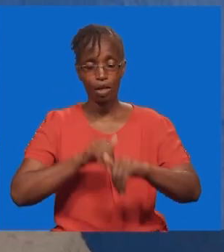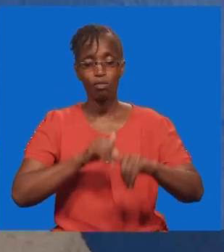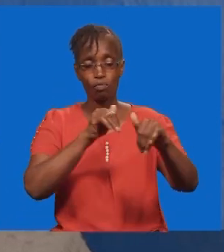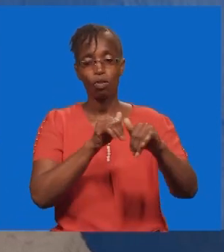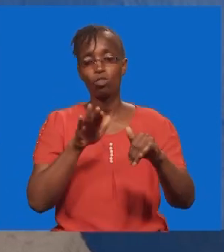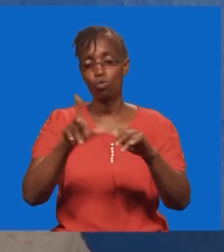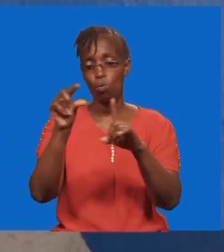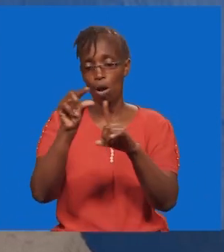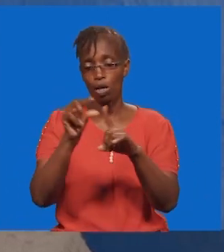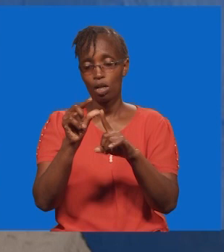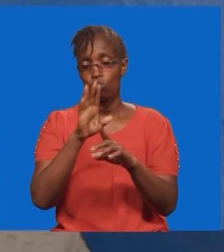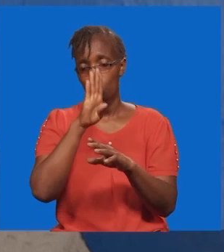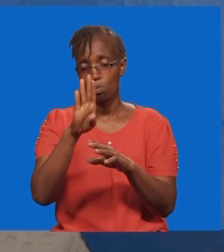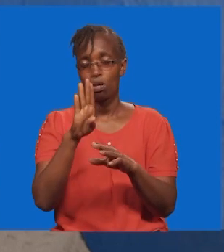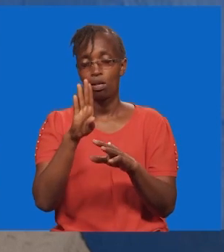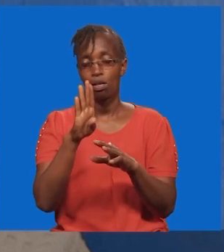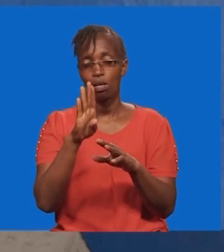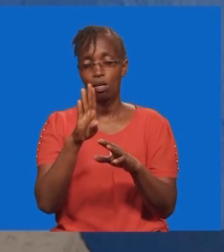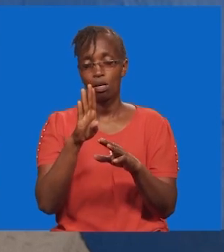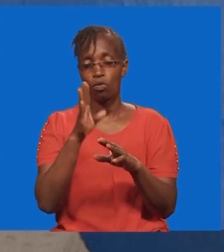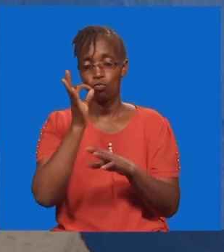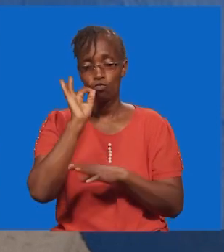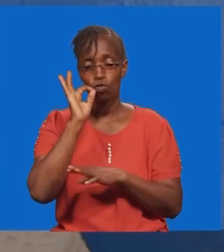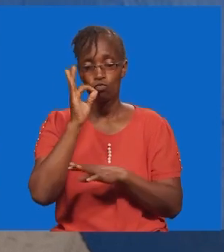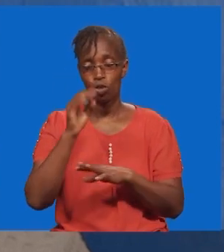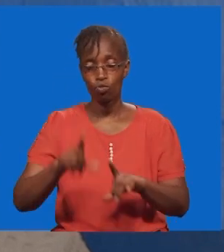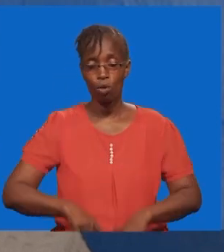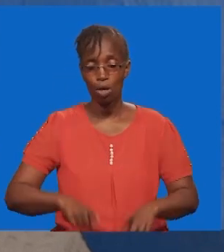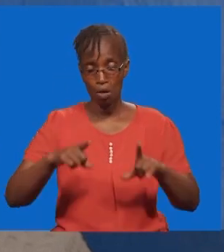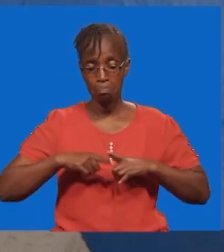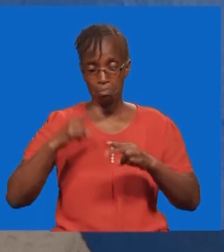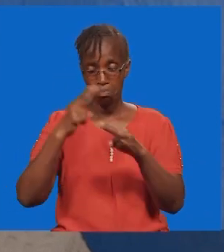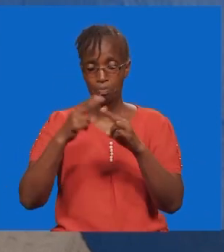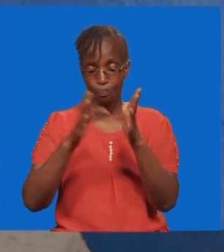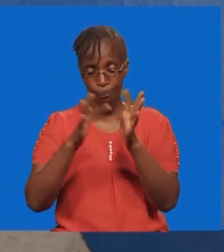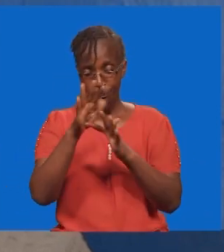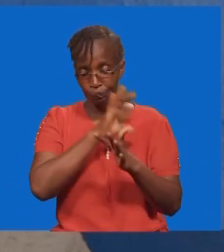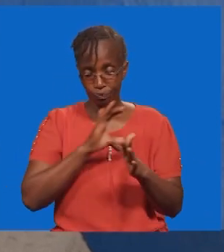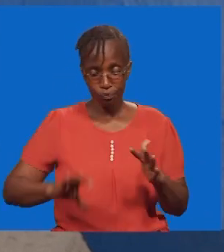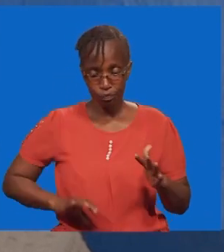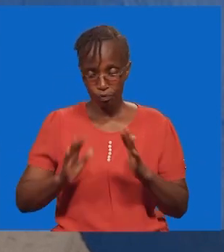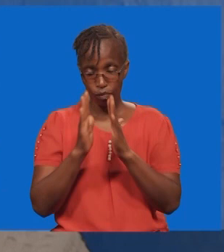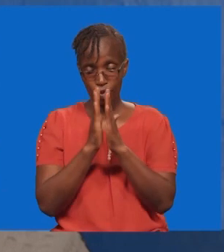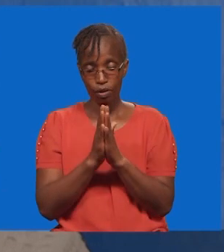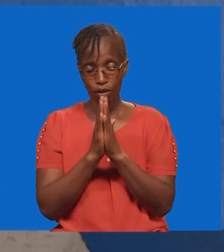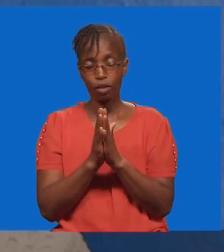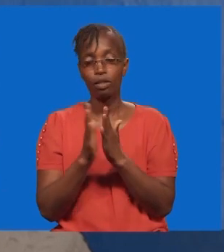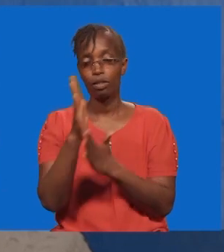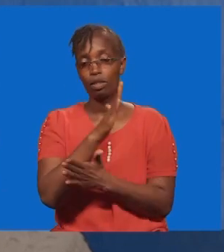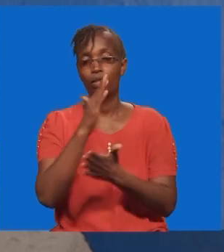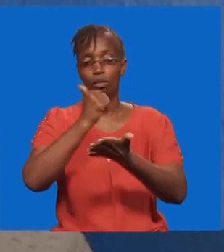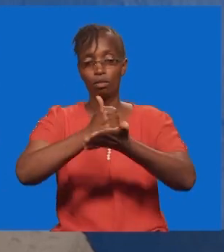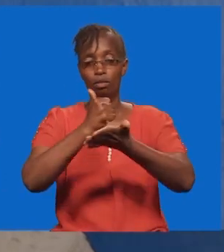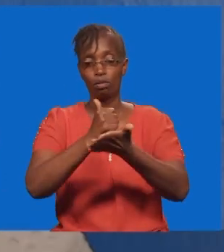fuata nenolako. Ili mungu likaweze kuwa na masa undani yetu. Katika jina la isu kwisto buwana liye mkosi yetu.